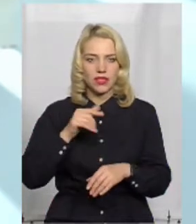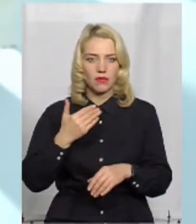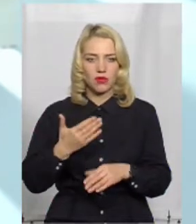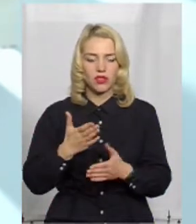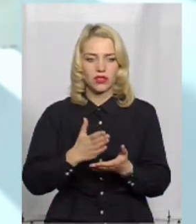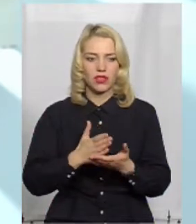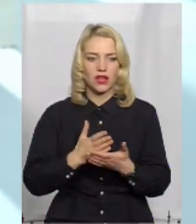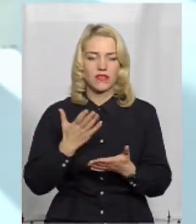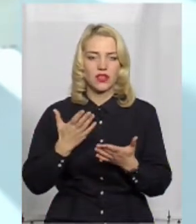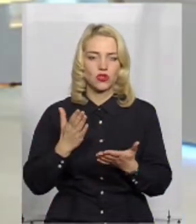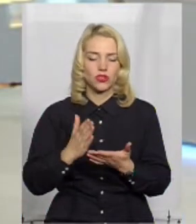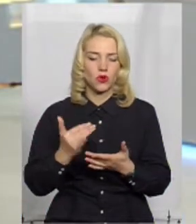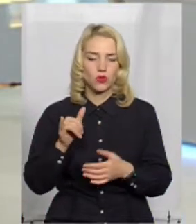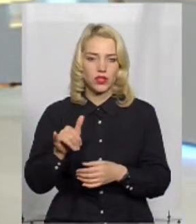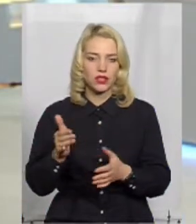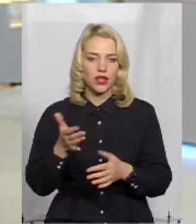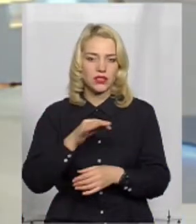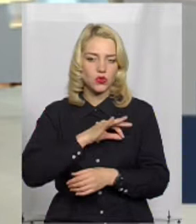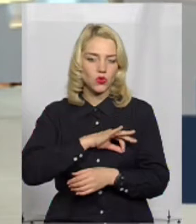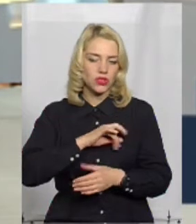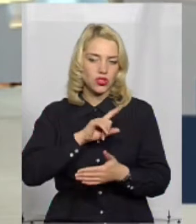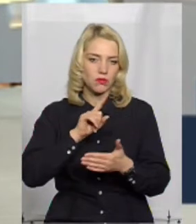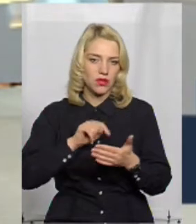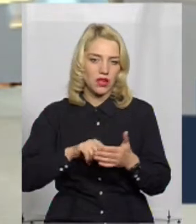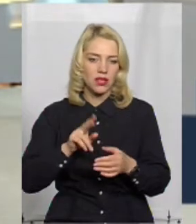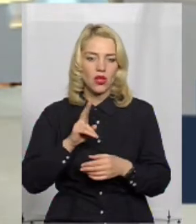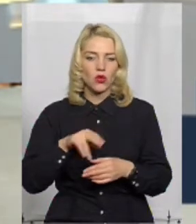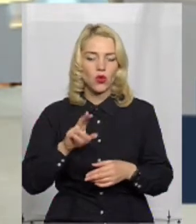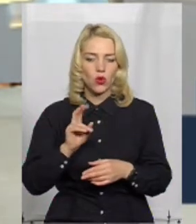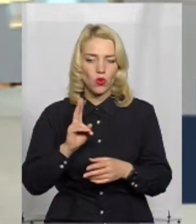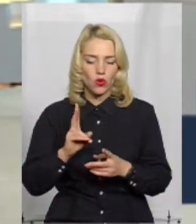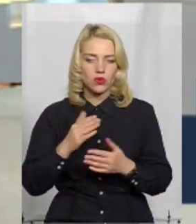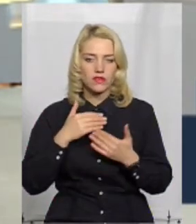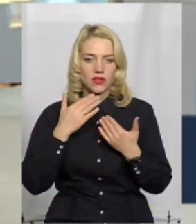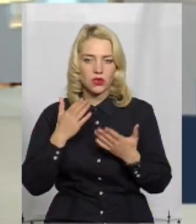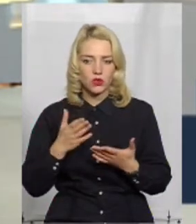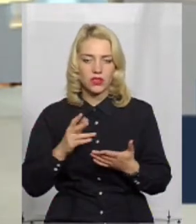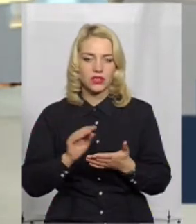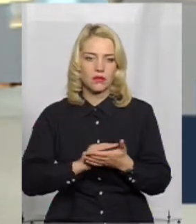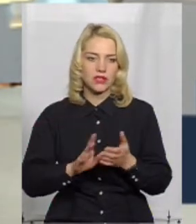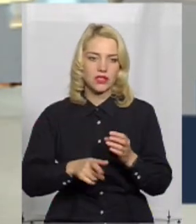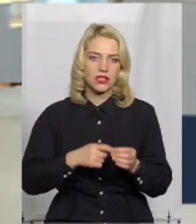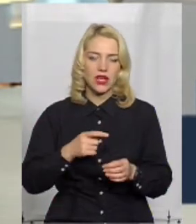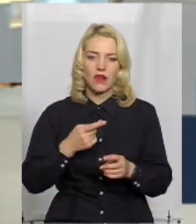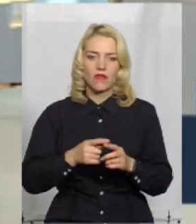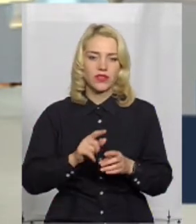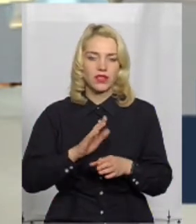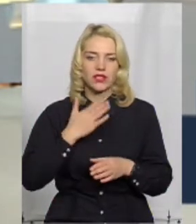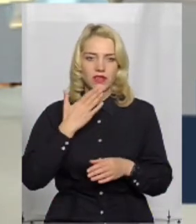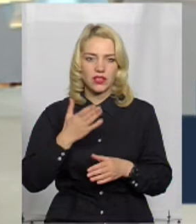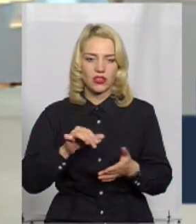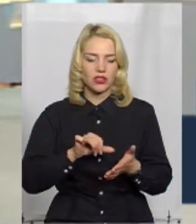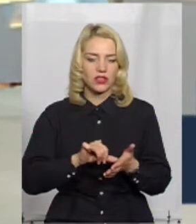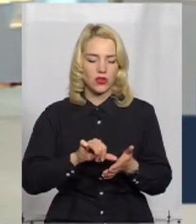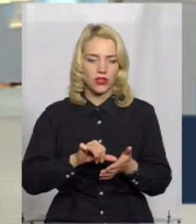в них є якісь юридичні питання, до кого звернутися, куди написати заяву, вони зазвичай вже не звертаються до дільничного, чи не телефонують в